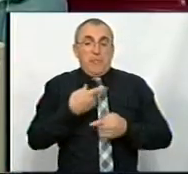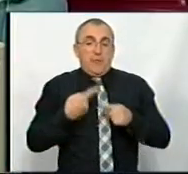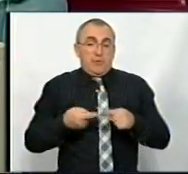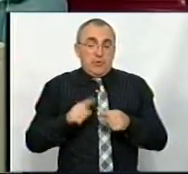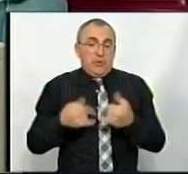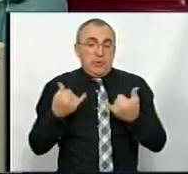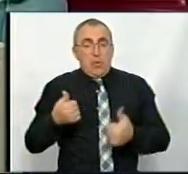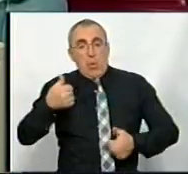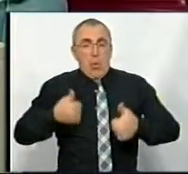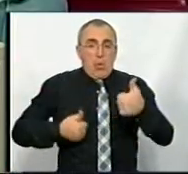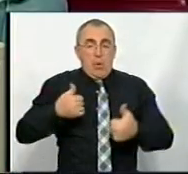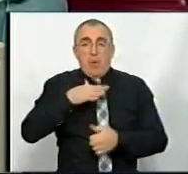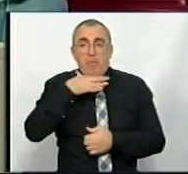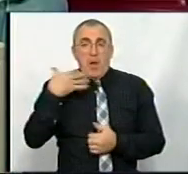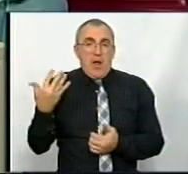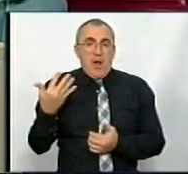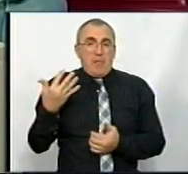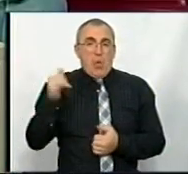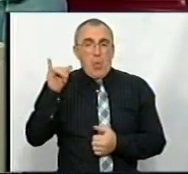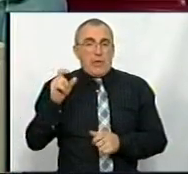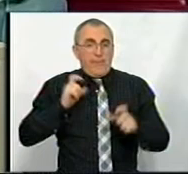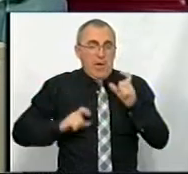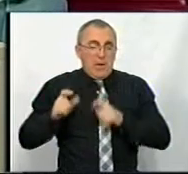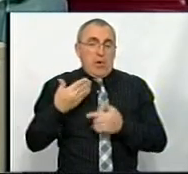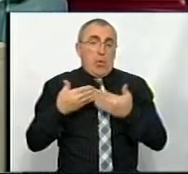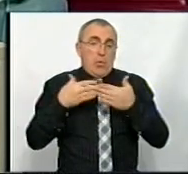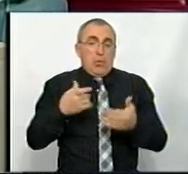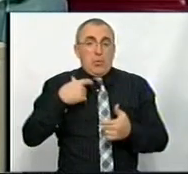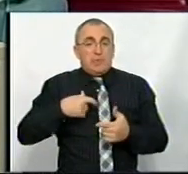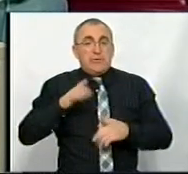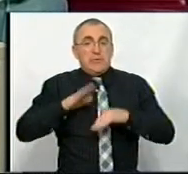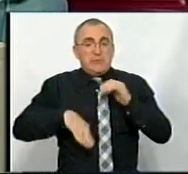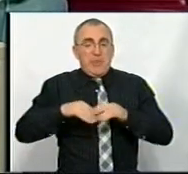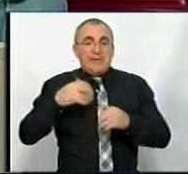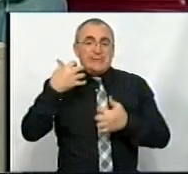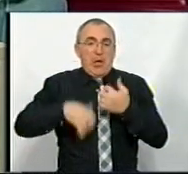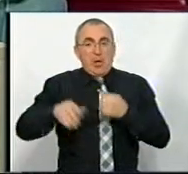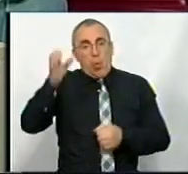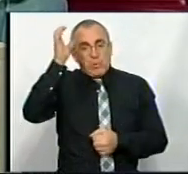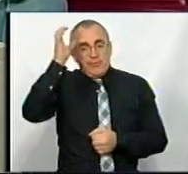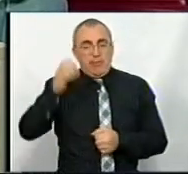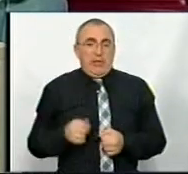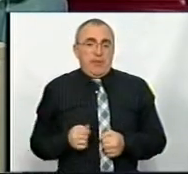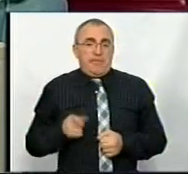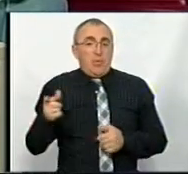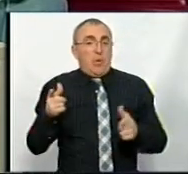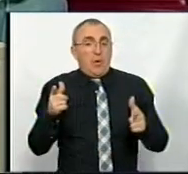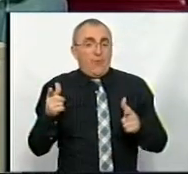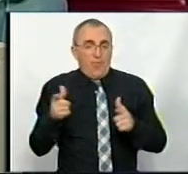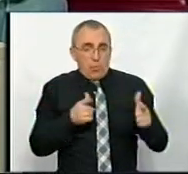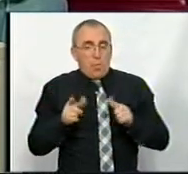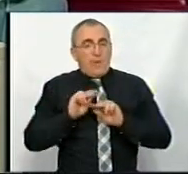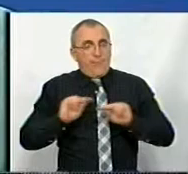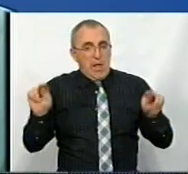до речі, зараз конкуруємо із багатьма класичними університами, які відкрили у себе спеціальності середнього світу. Тобто вони також готують викладачів.